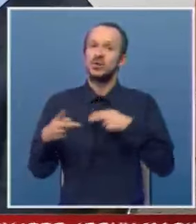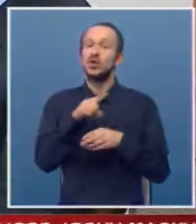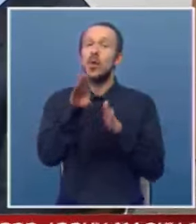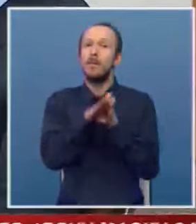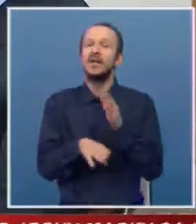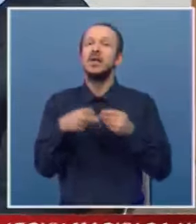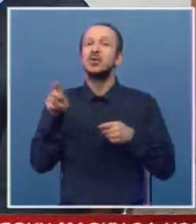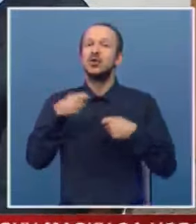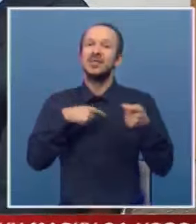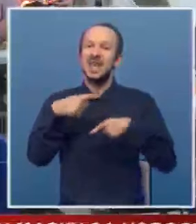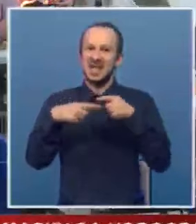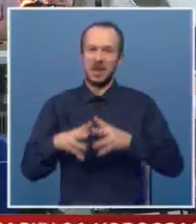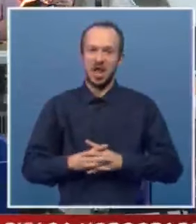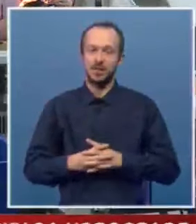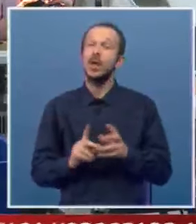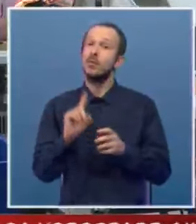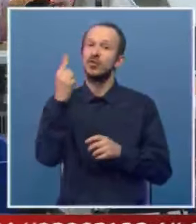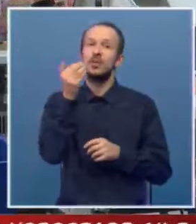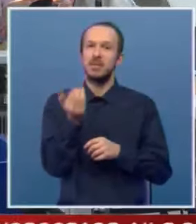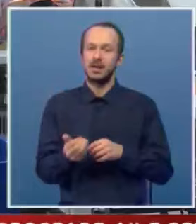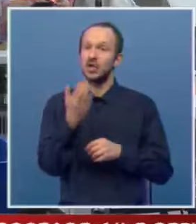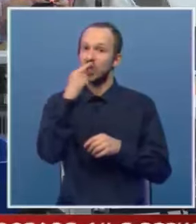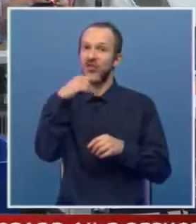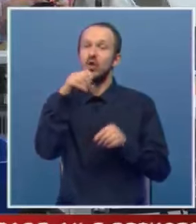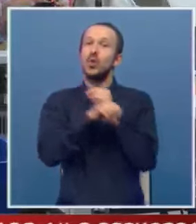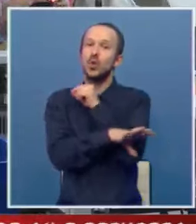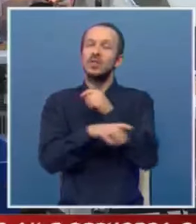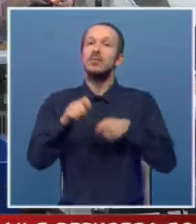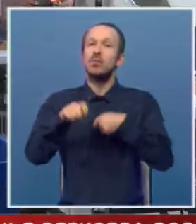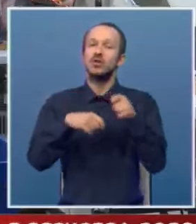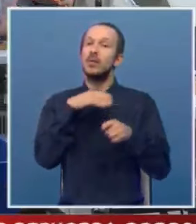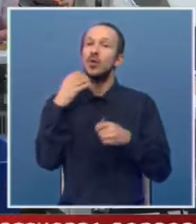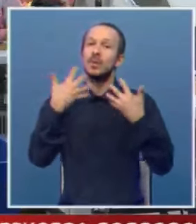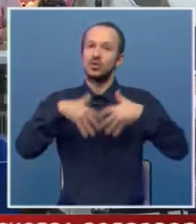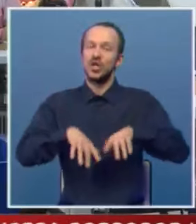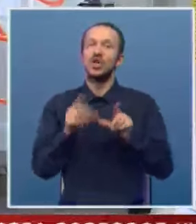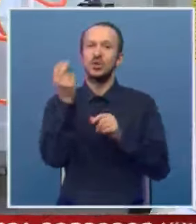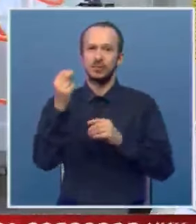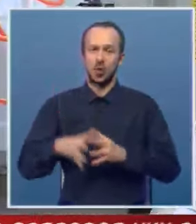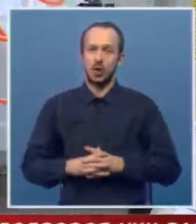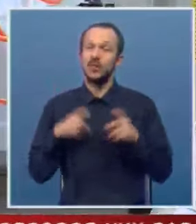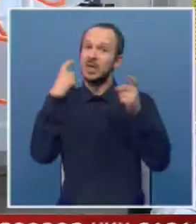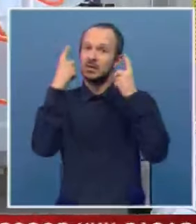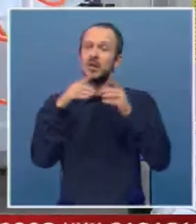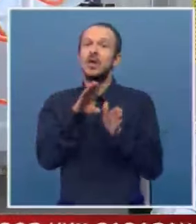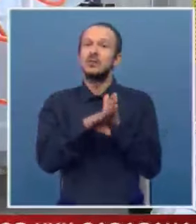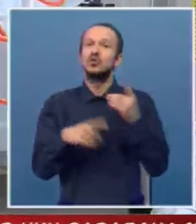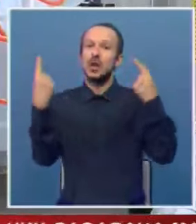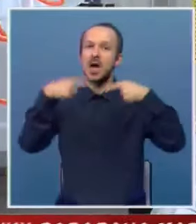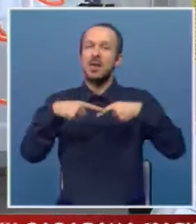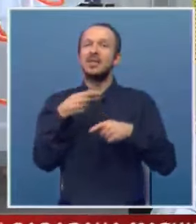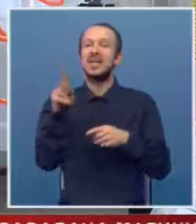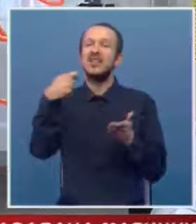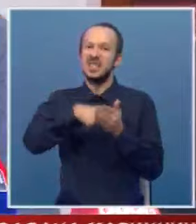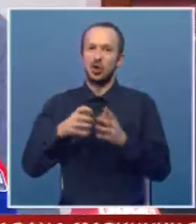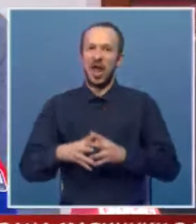pada spoljno-trgovinski razmijeni. Povećanje minimalista će tvrde ugroziti poslovanje mnogih preduzeća u Srpskoj. Smatraju, uspuštena je rampa za strane